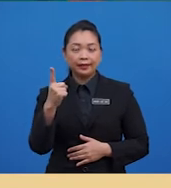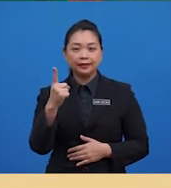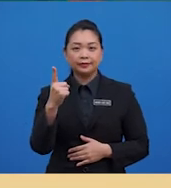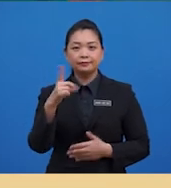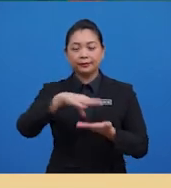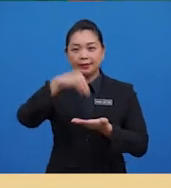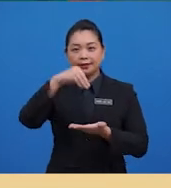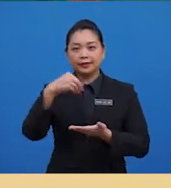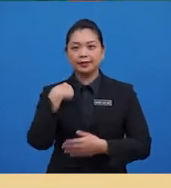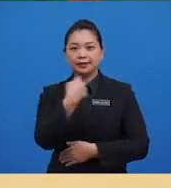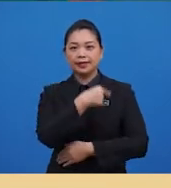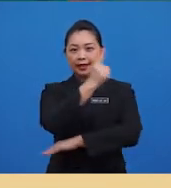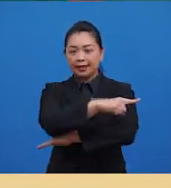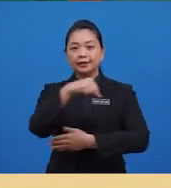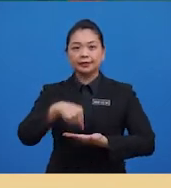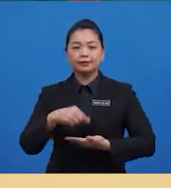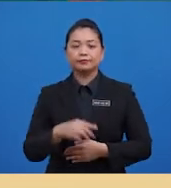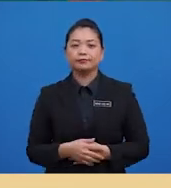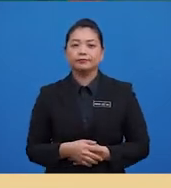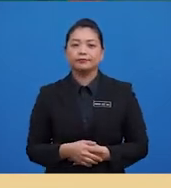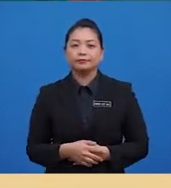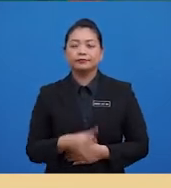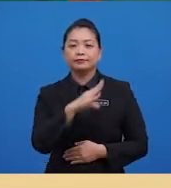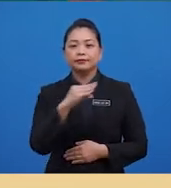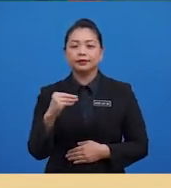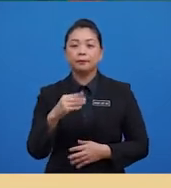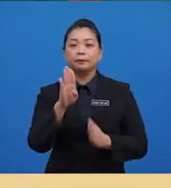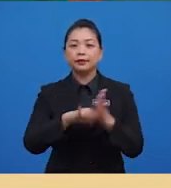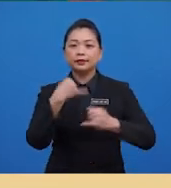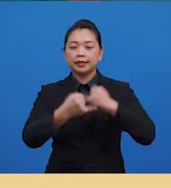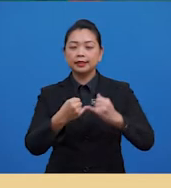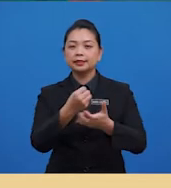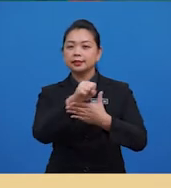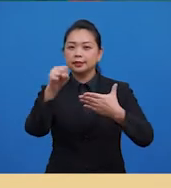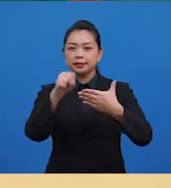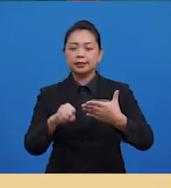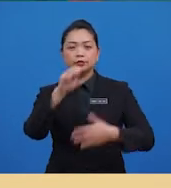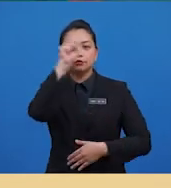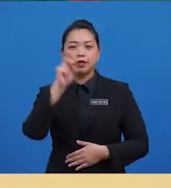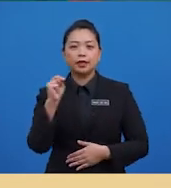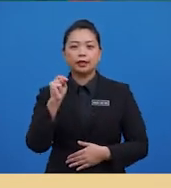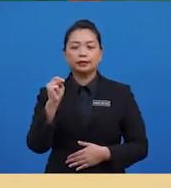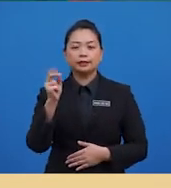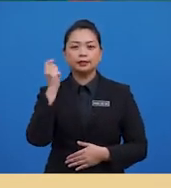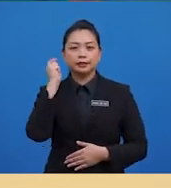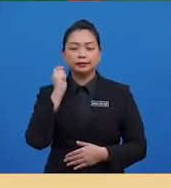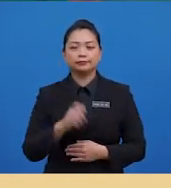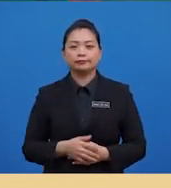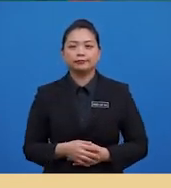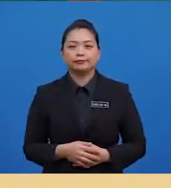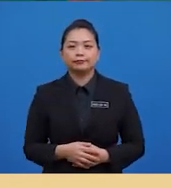kandungan pembelajaran sebentar tadi dan berjaya menyelesaikan soalan yang